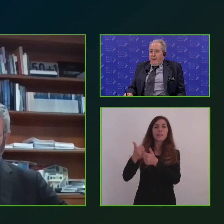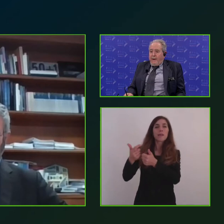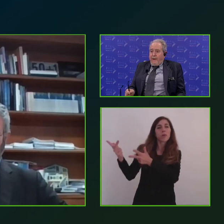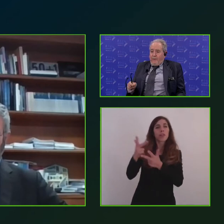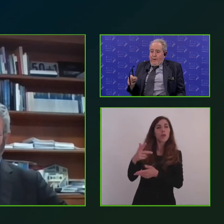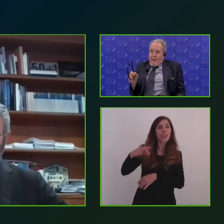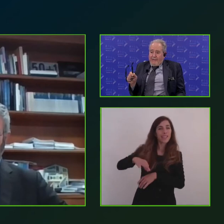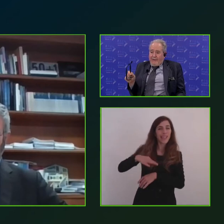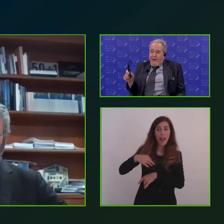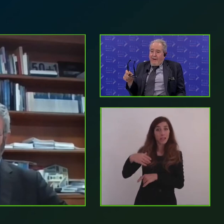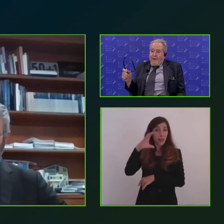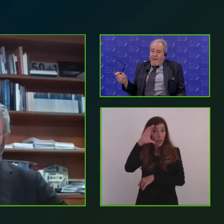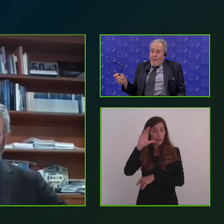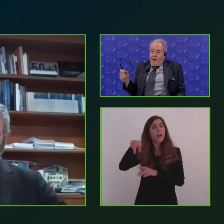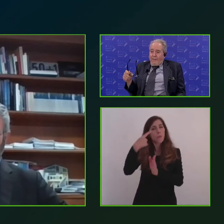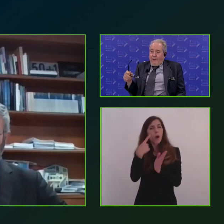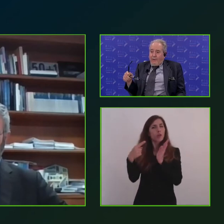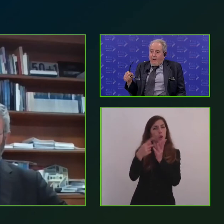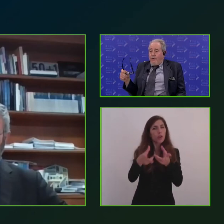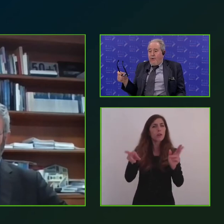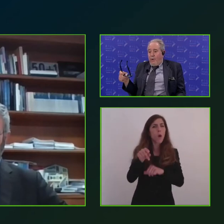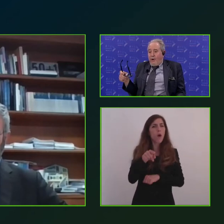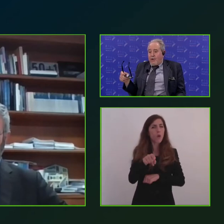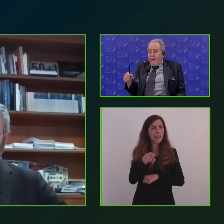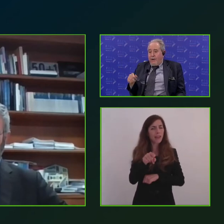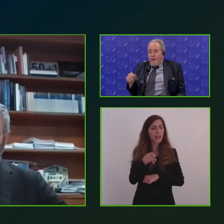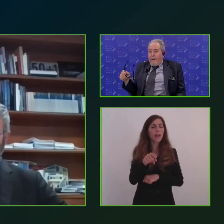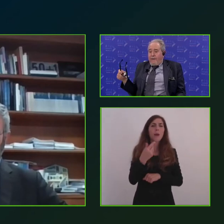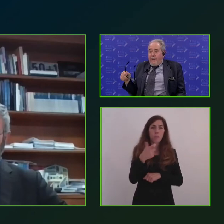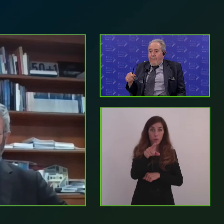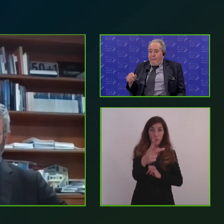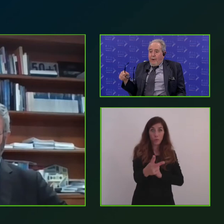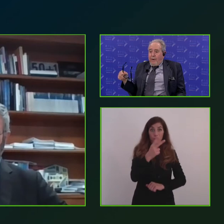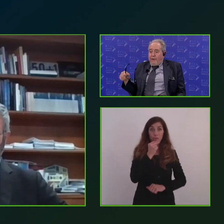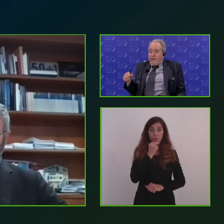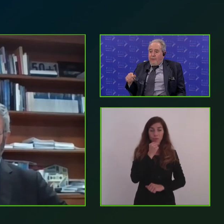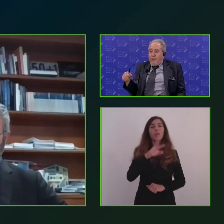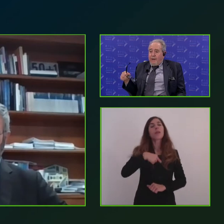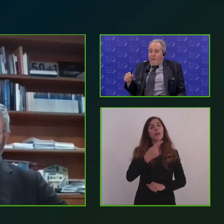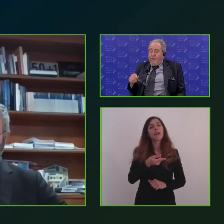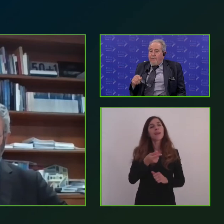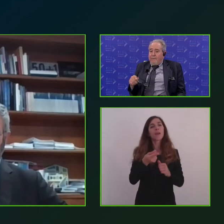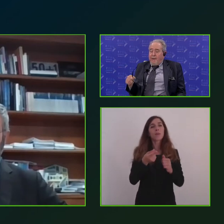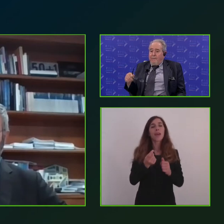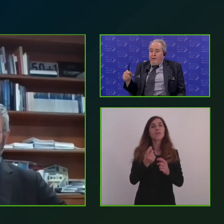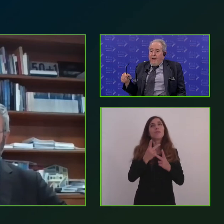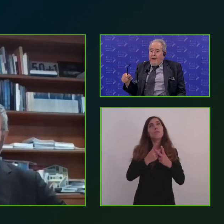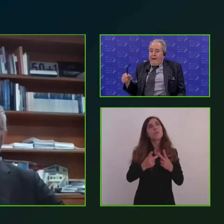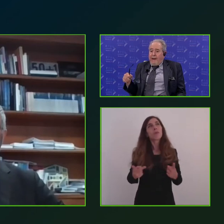te perché sulla base di quello che abbiamo sentito, di quello che ci hai detto, cerchiamo di